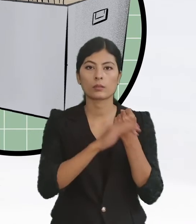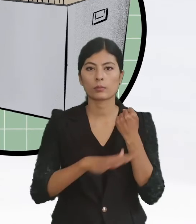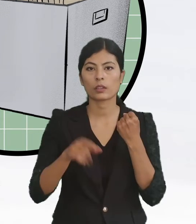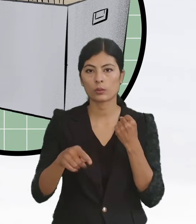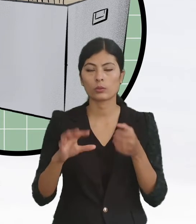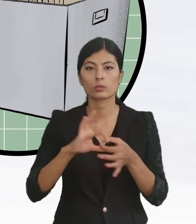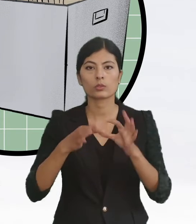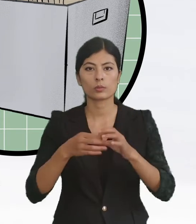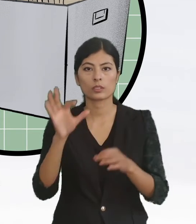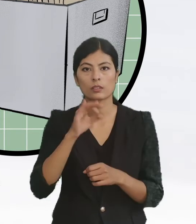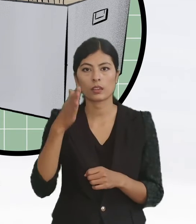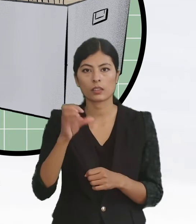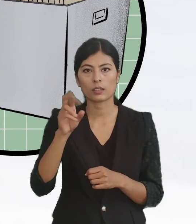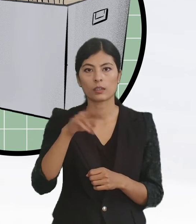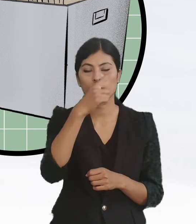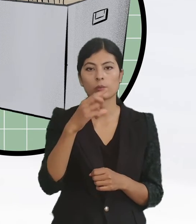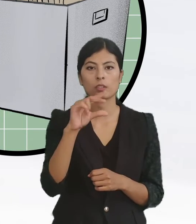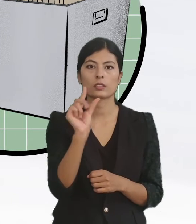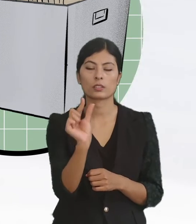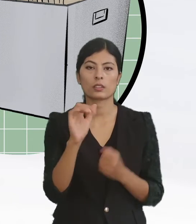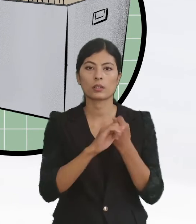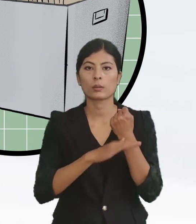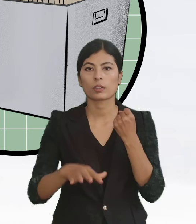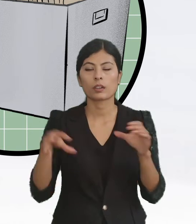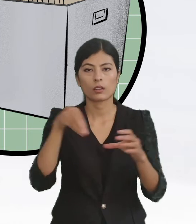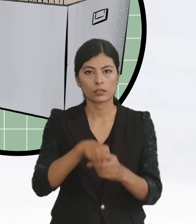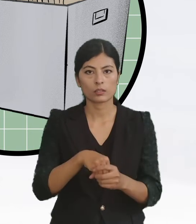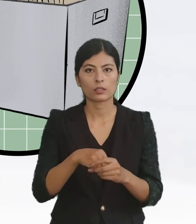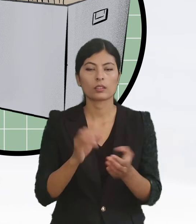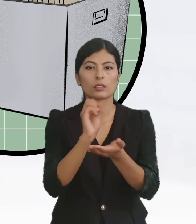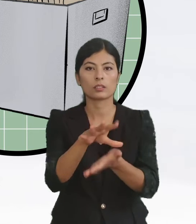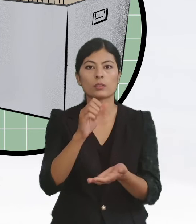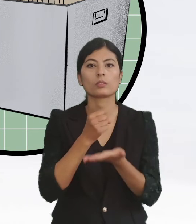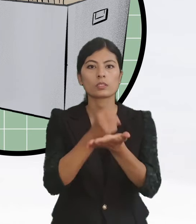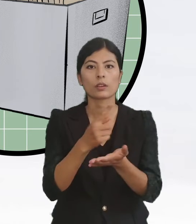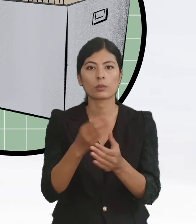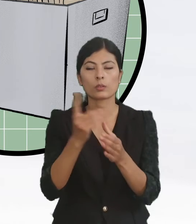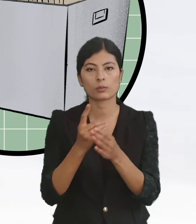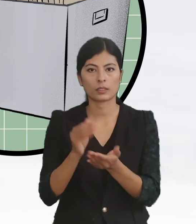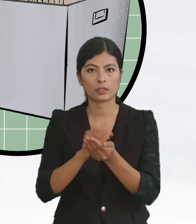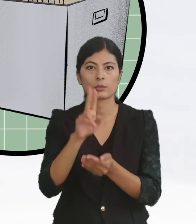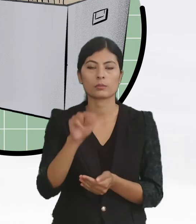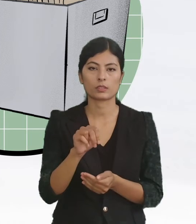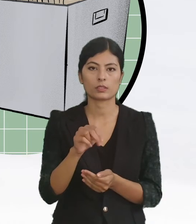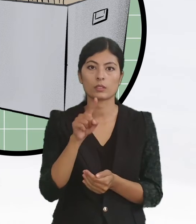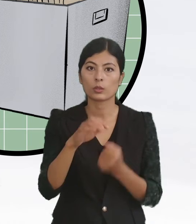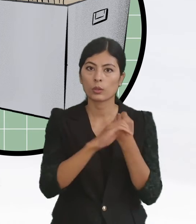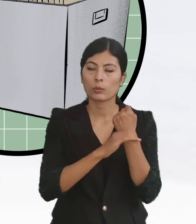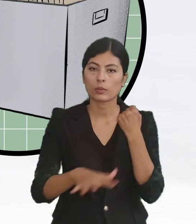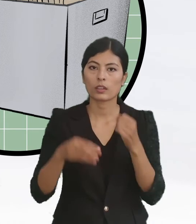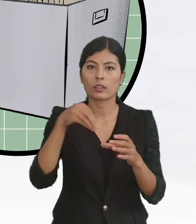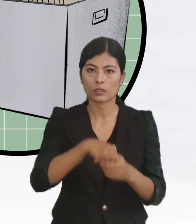प्रणाली म निकाय प्रेशन प्रणाली अंतरगत प्रदान कैले सेवा सबके अभिलेक राखे के हुई या। प्रेशन प्रणाली अंतरगत